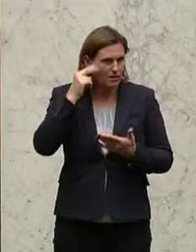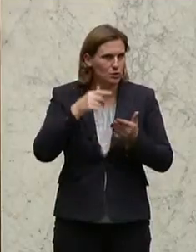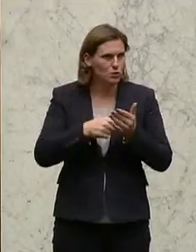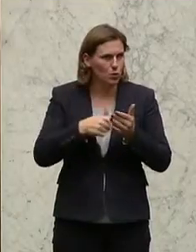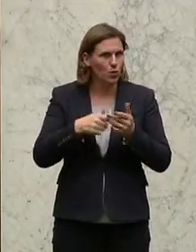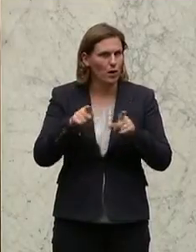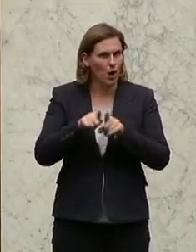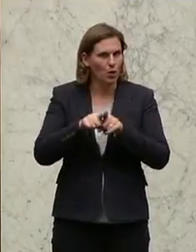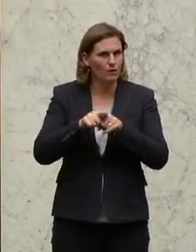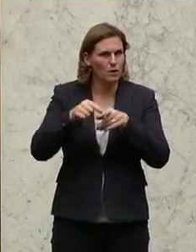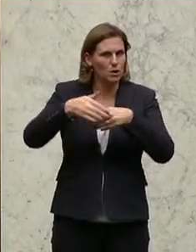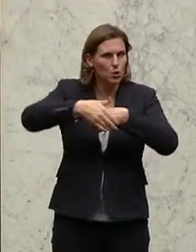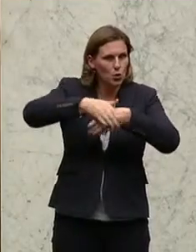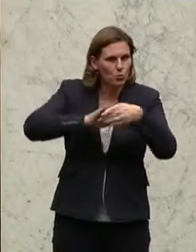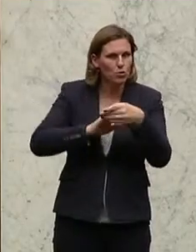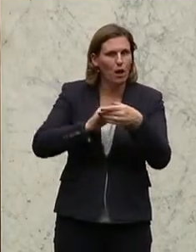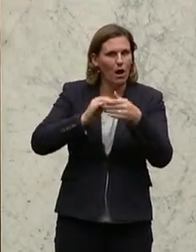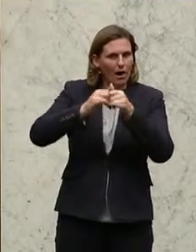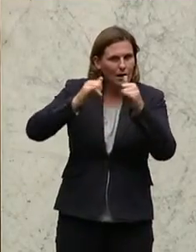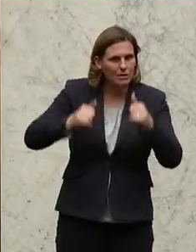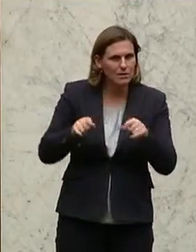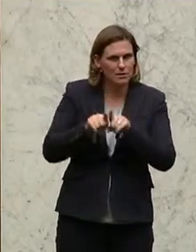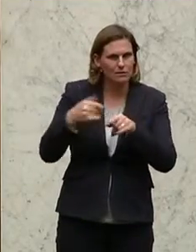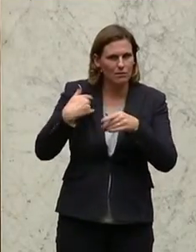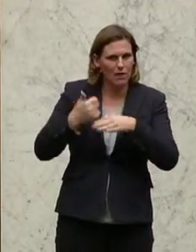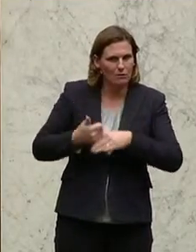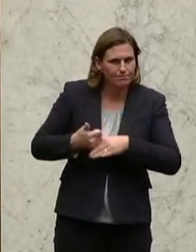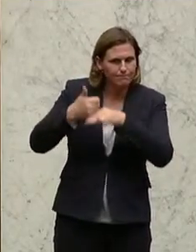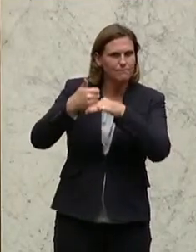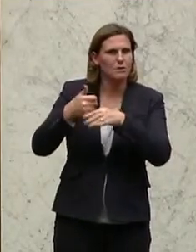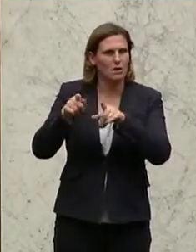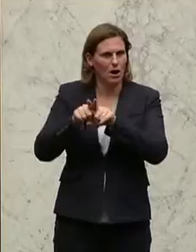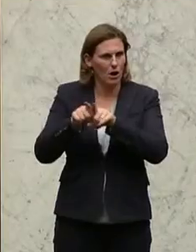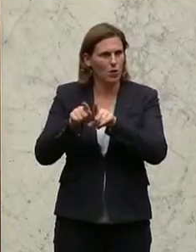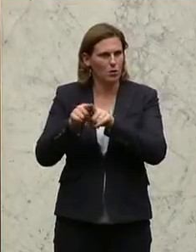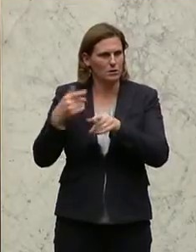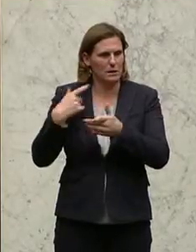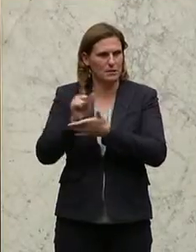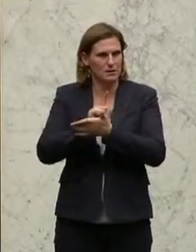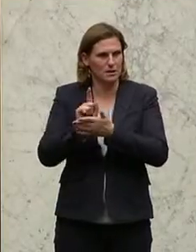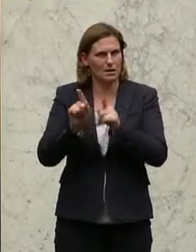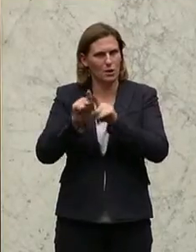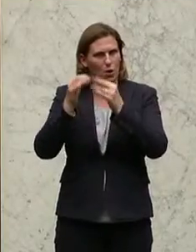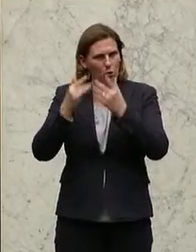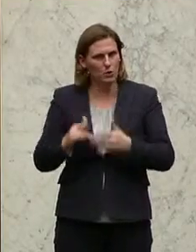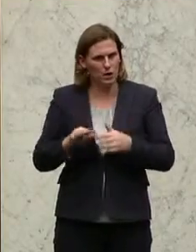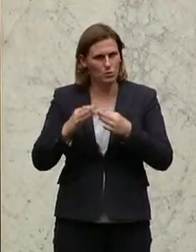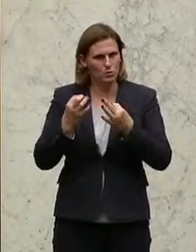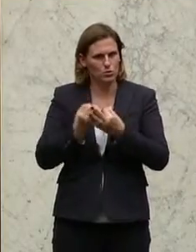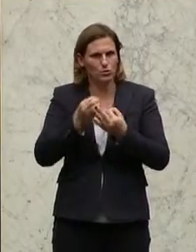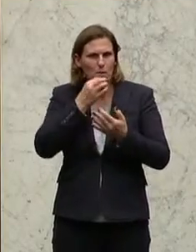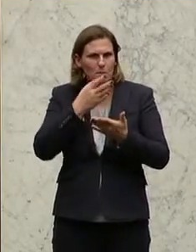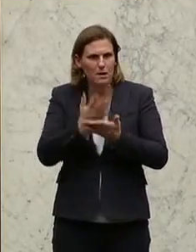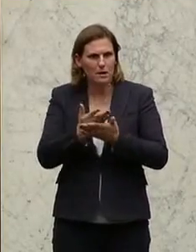Kommunalkredit, dort, sie vorstand. Und in ihrer Zeit hat der Kommunalkredit, den nehmen wir auch aus dem Rechnungshofbericht, durch die